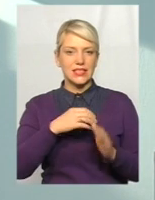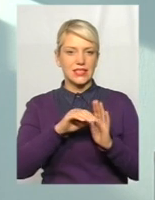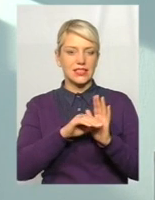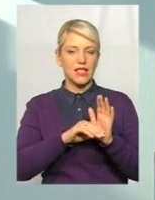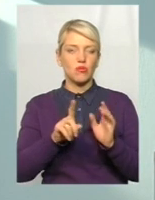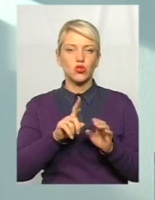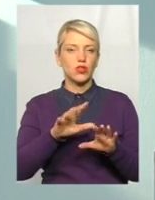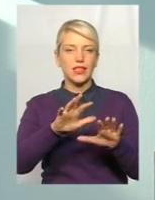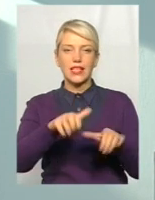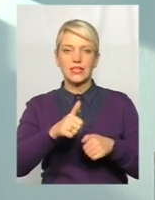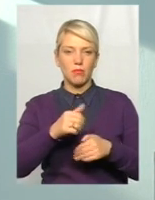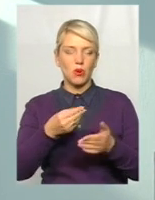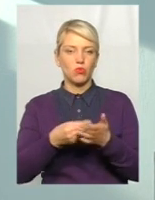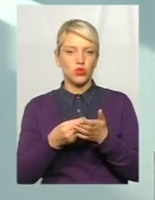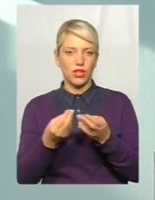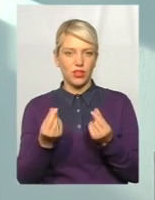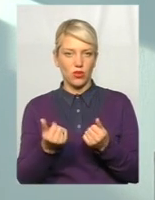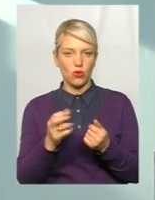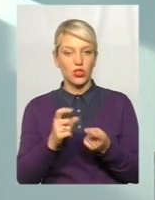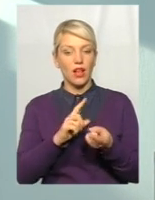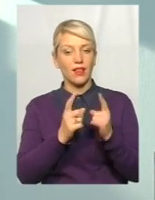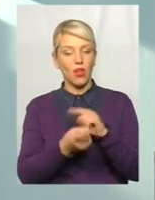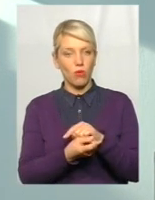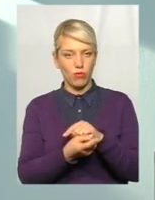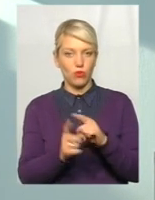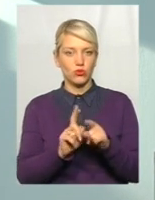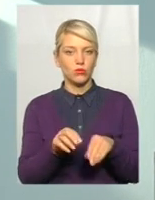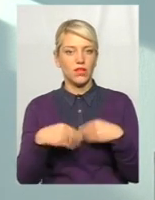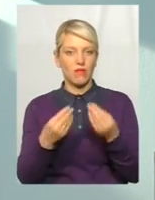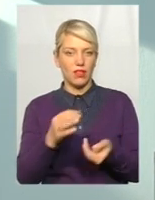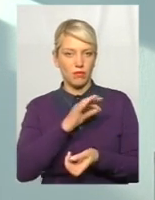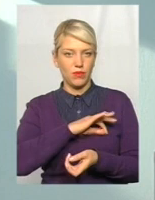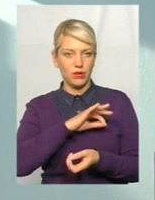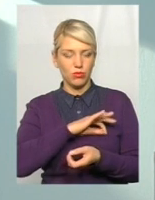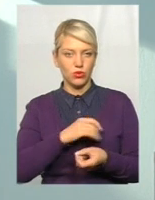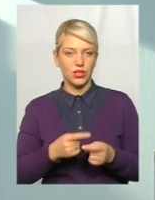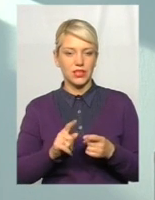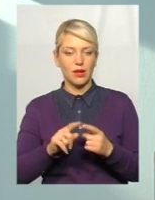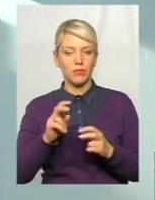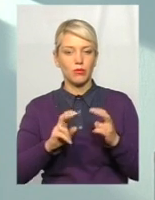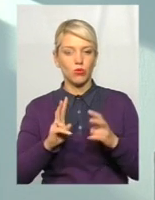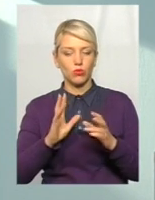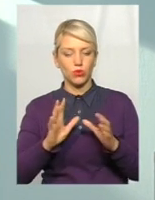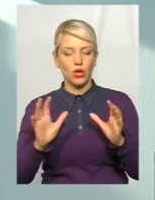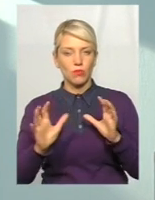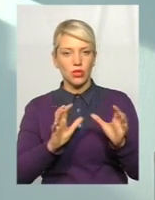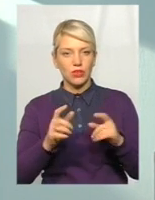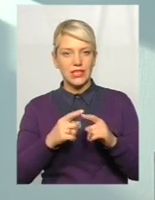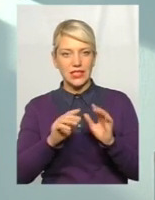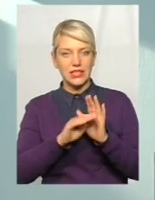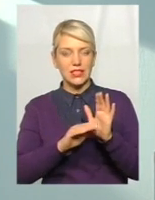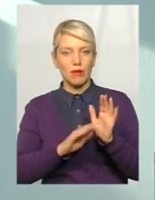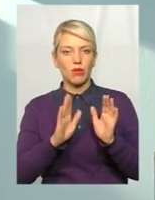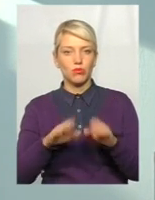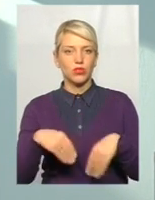гроші з бюджету. Вона поки генерувала певний прибуток, і щоб це комунальне підприємство, яке буде опікуватися цією системою і надавати послуг для ваших